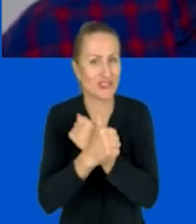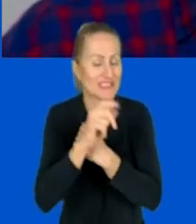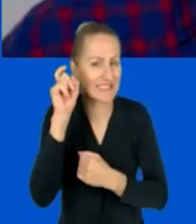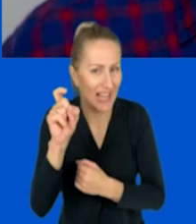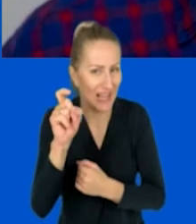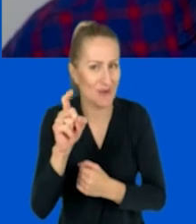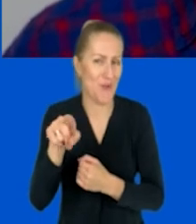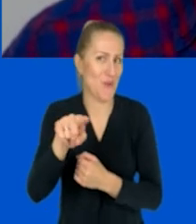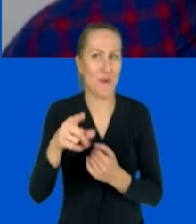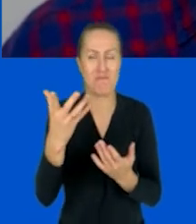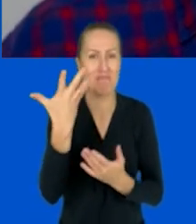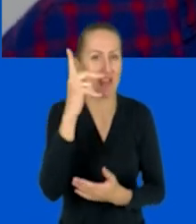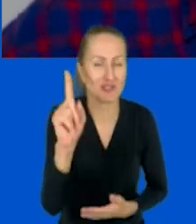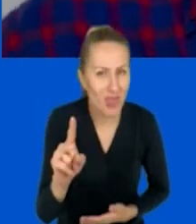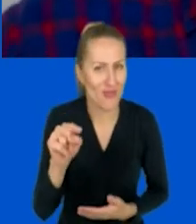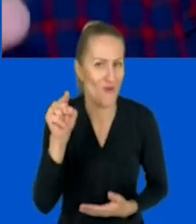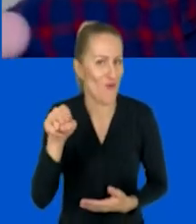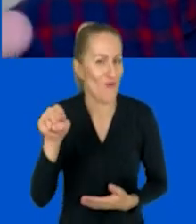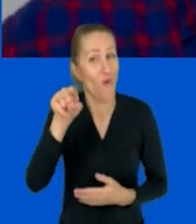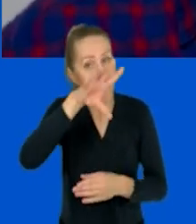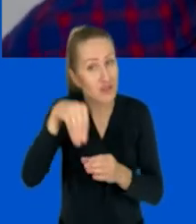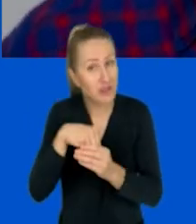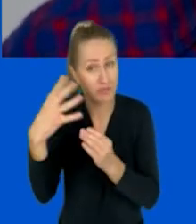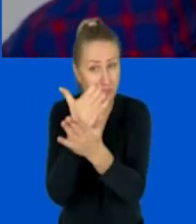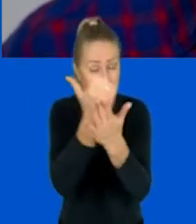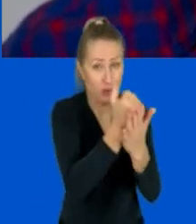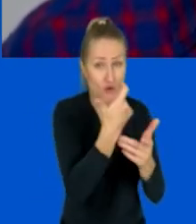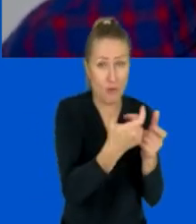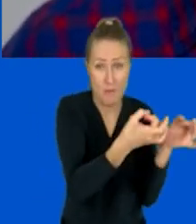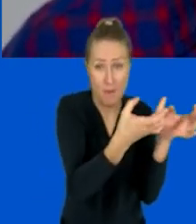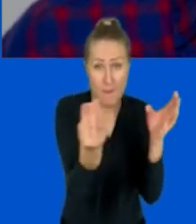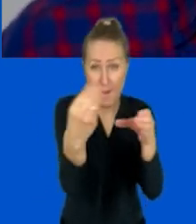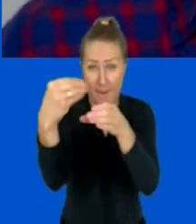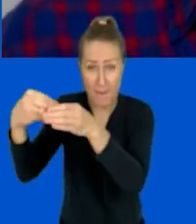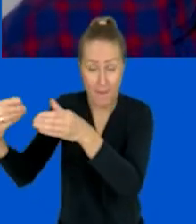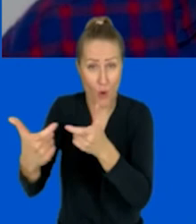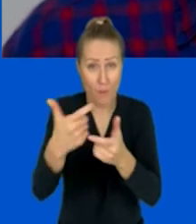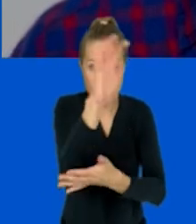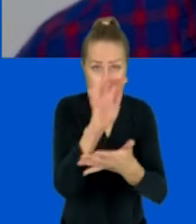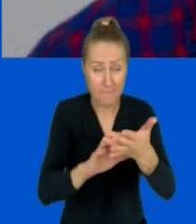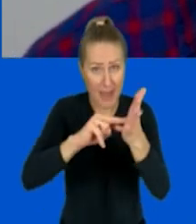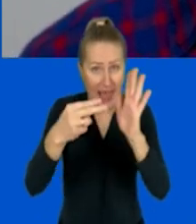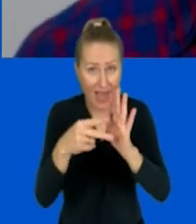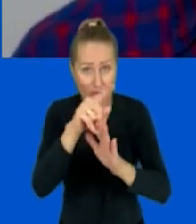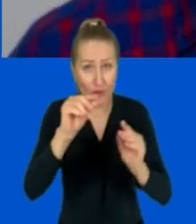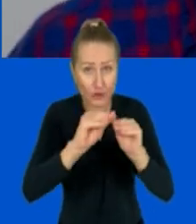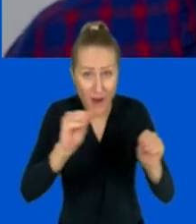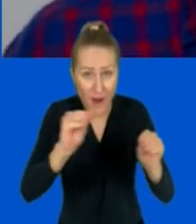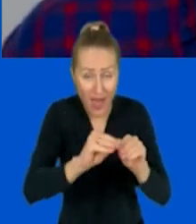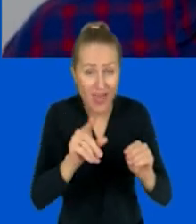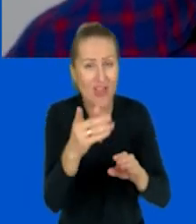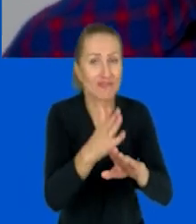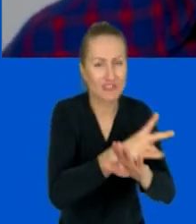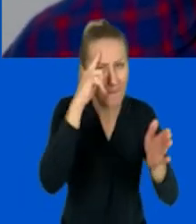czy 5 minut i próbujesz je poukładać w scenariuszu szkolenia? Jakoś to wcześniej zaprognozować, tak żebyś